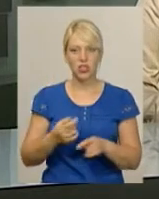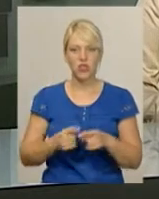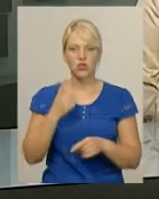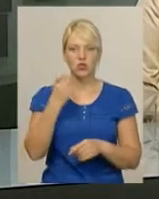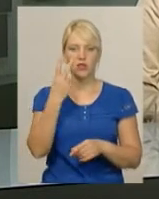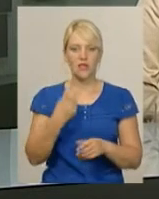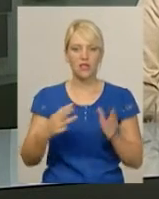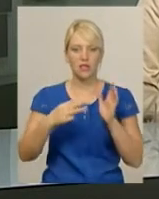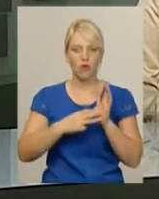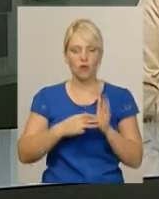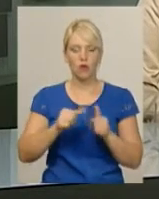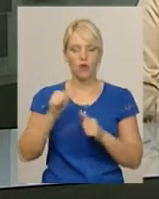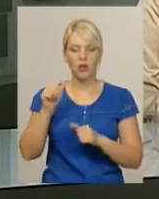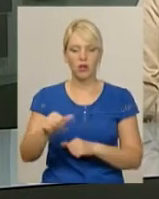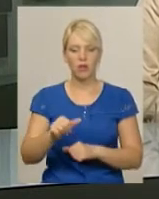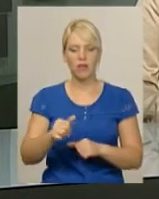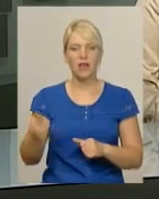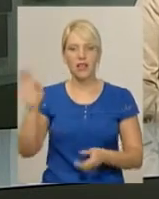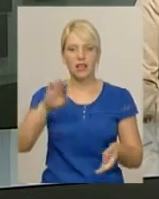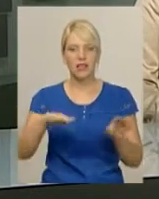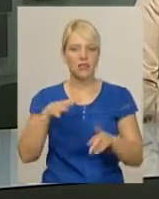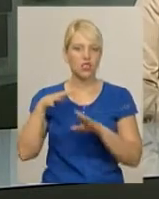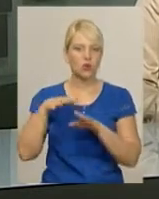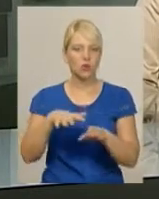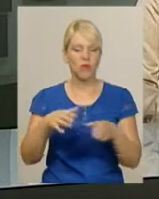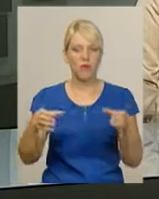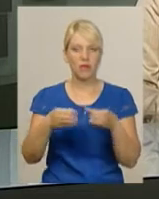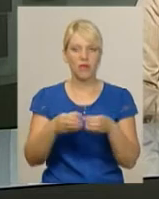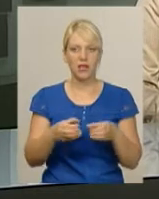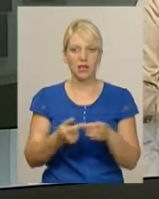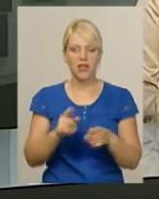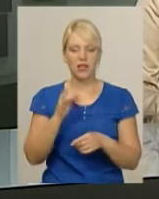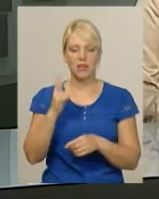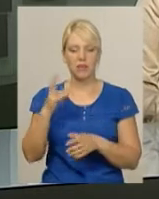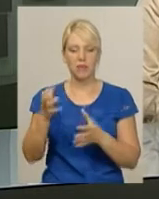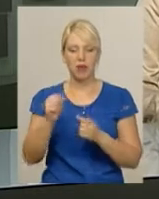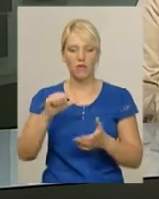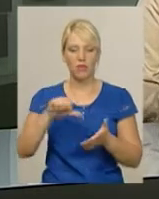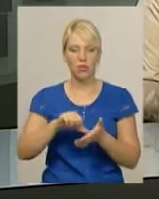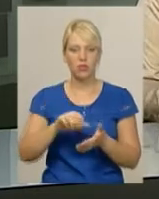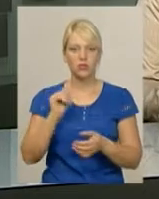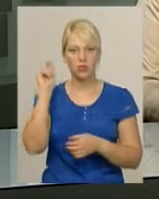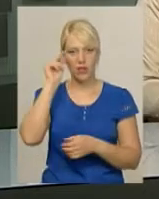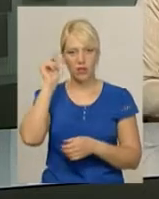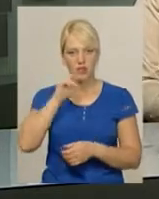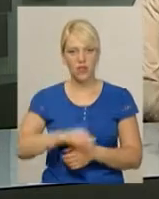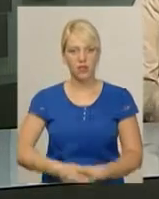-й окремій гірсько-штурмовій бригаді. На Рівненському полігоні він брав участь у військових навчаннях.